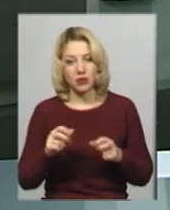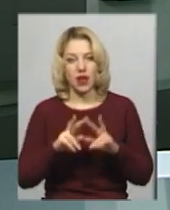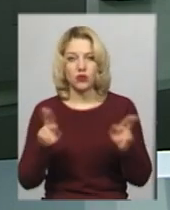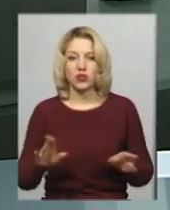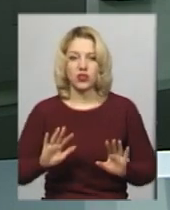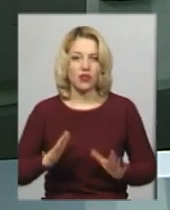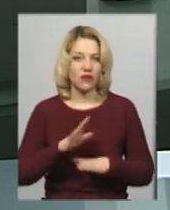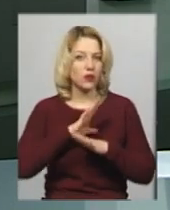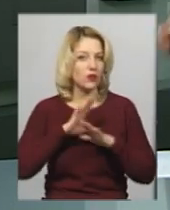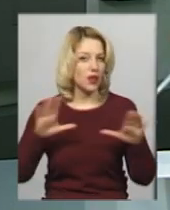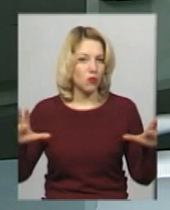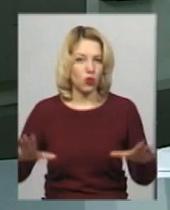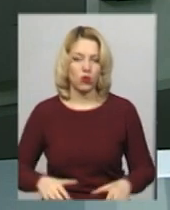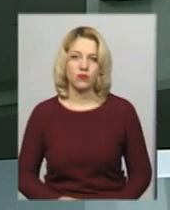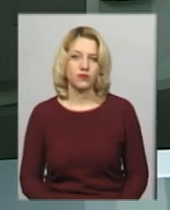випадків не було.